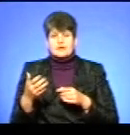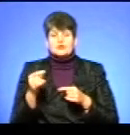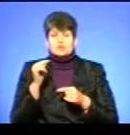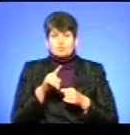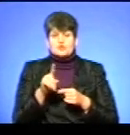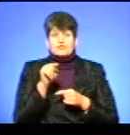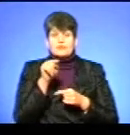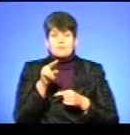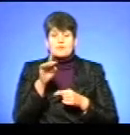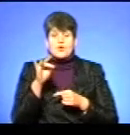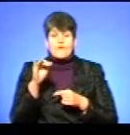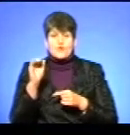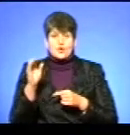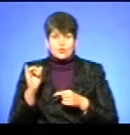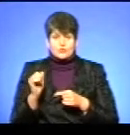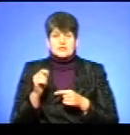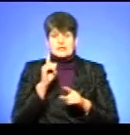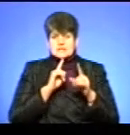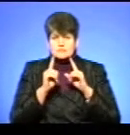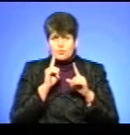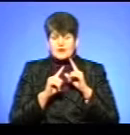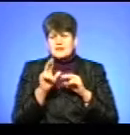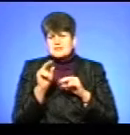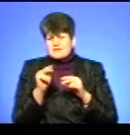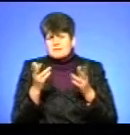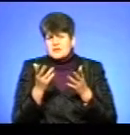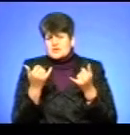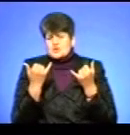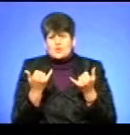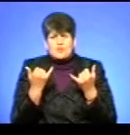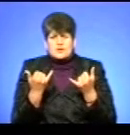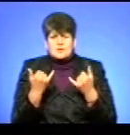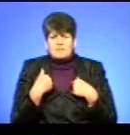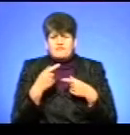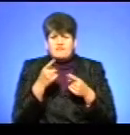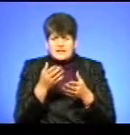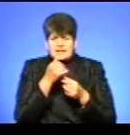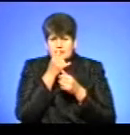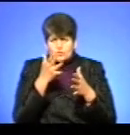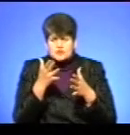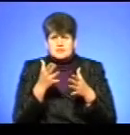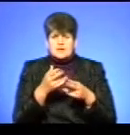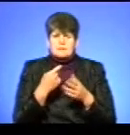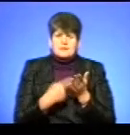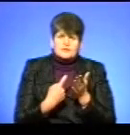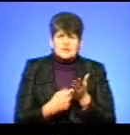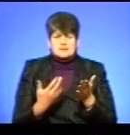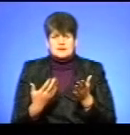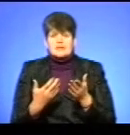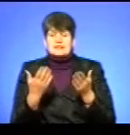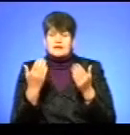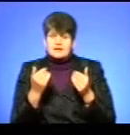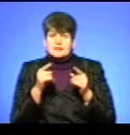тому що ви провокуєте, вчора провокували в зборах цифрами, які сьогодні ми не здатні спростувати чи підтвердити. Давайте ми